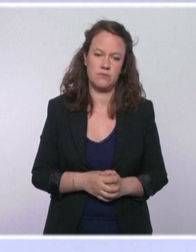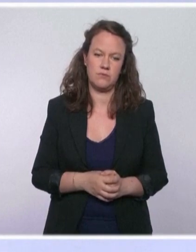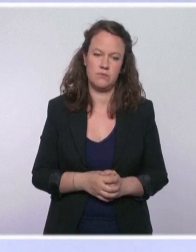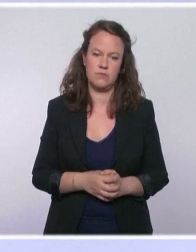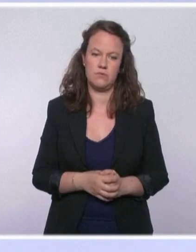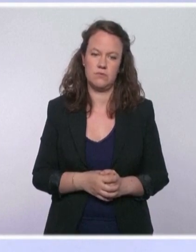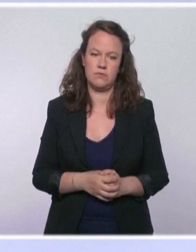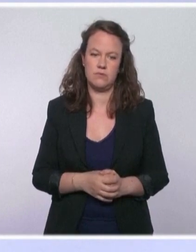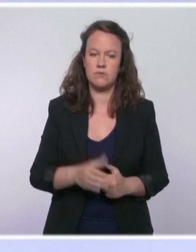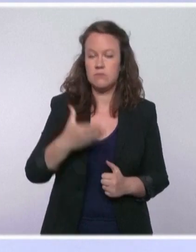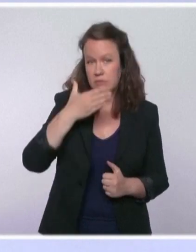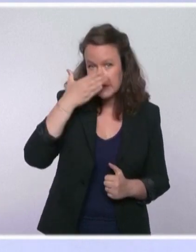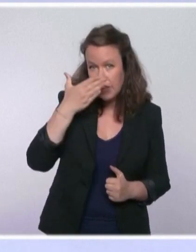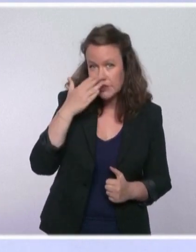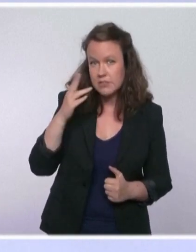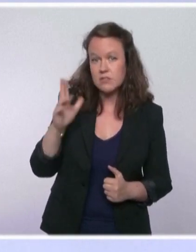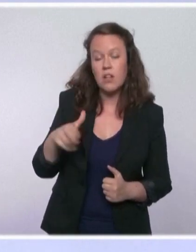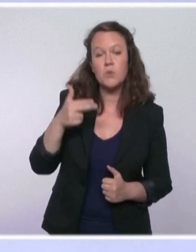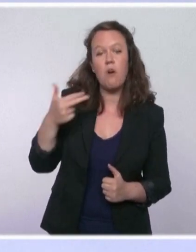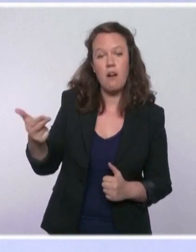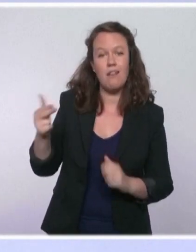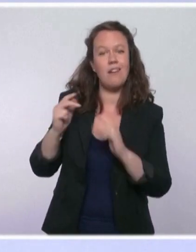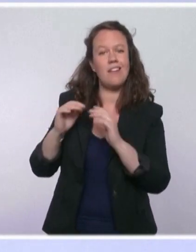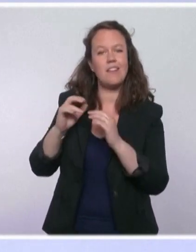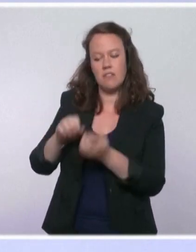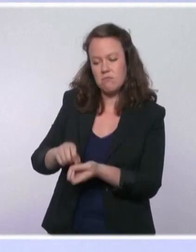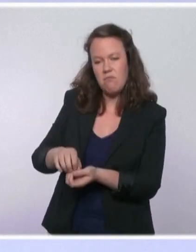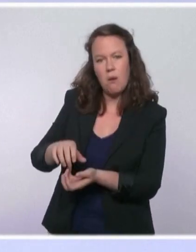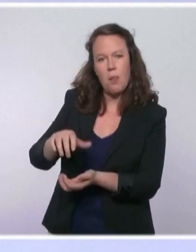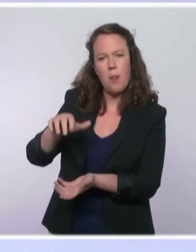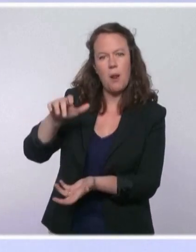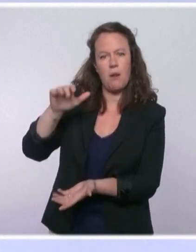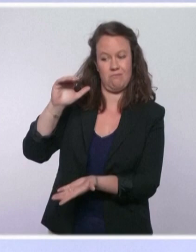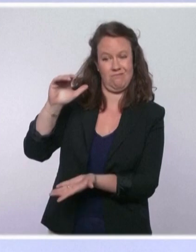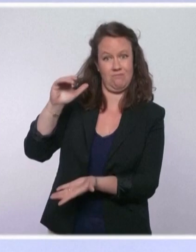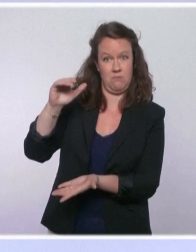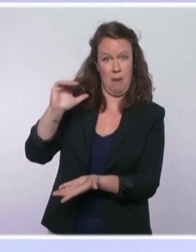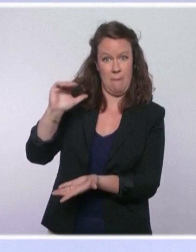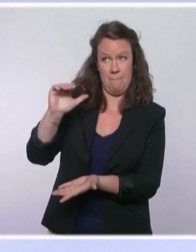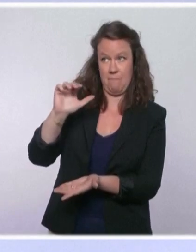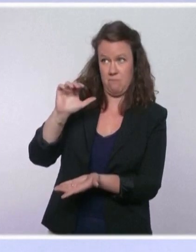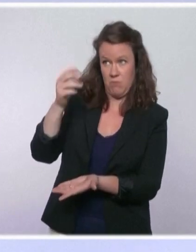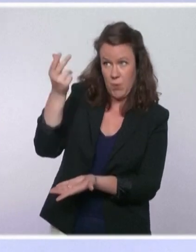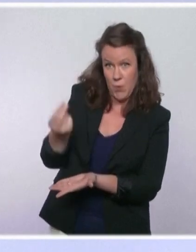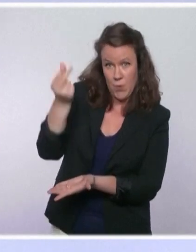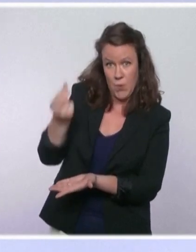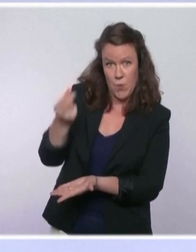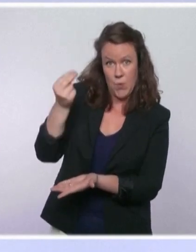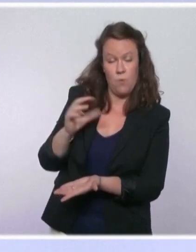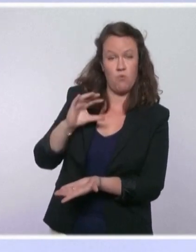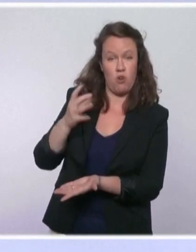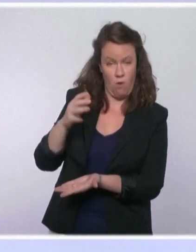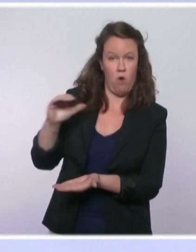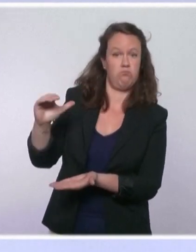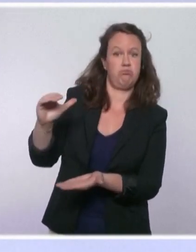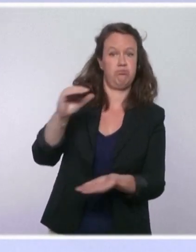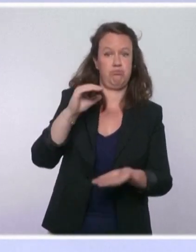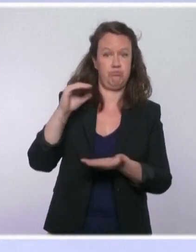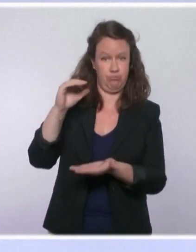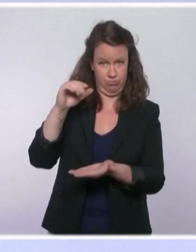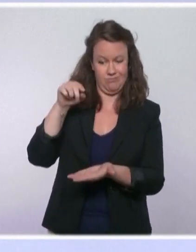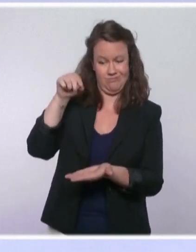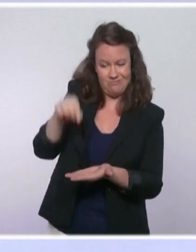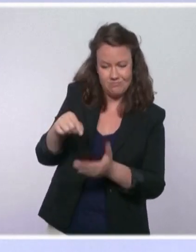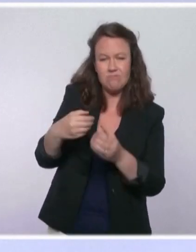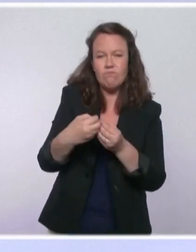naturel liquéfié, nous prenons des mesures permettant la mise en place d'un terminal gazier flottant dans le port du H